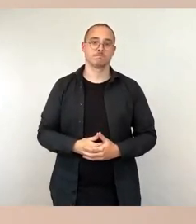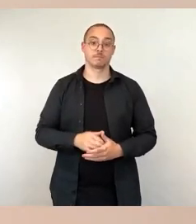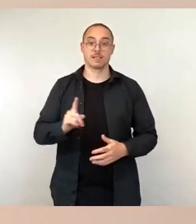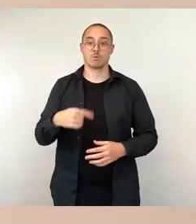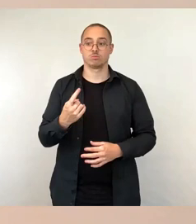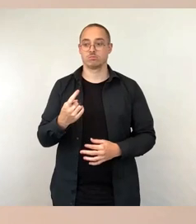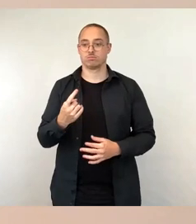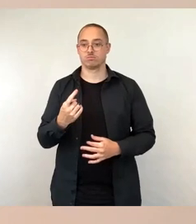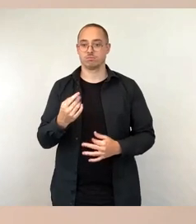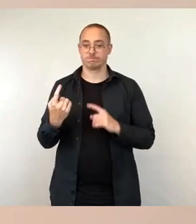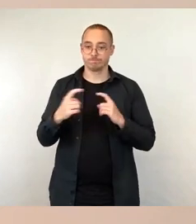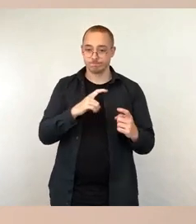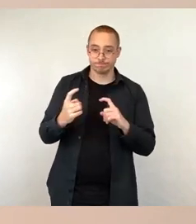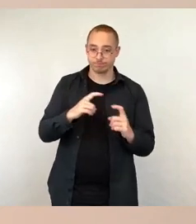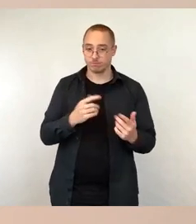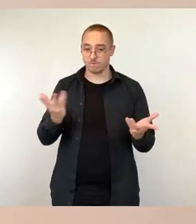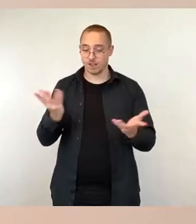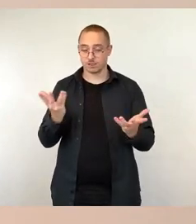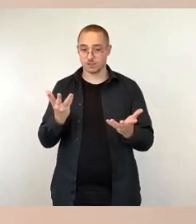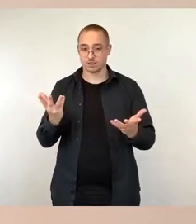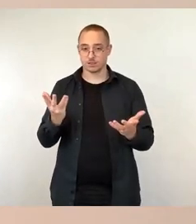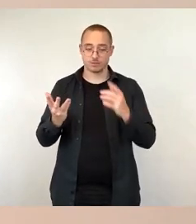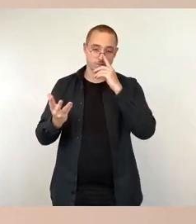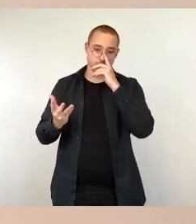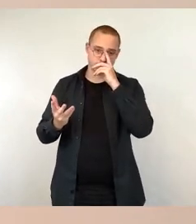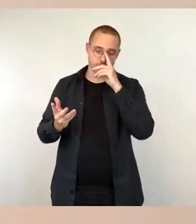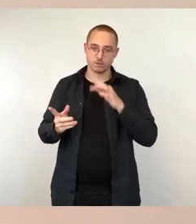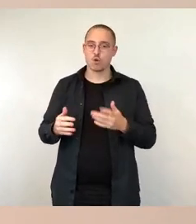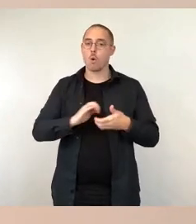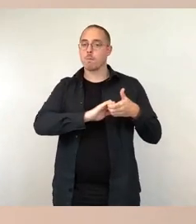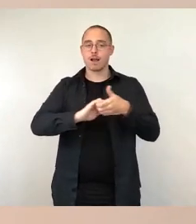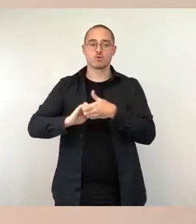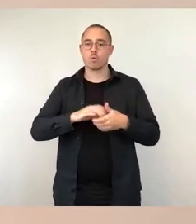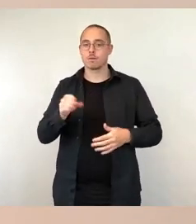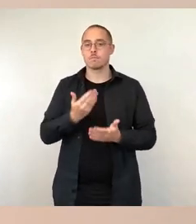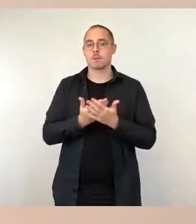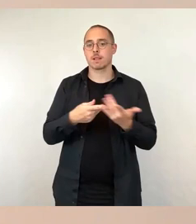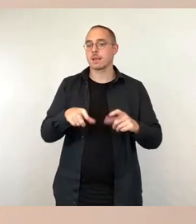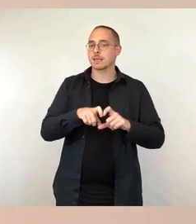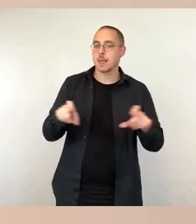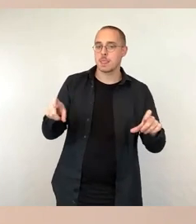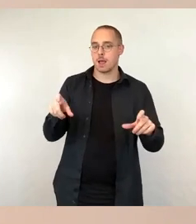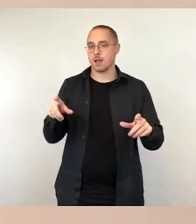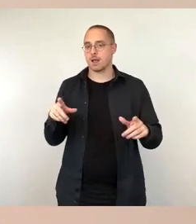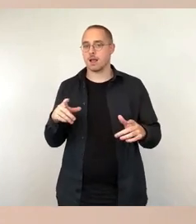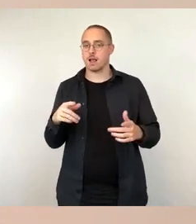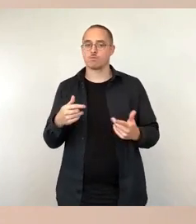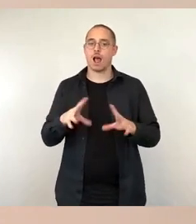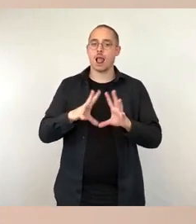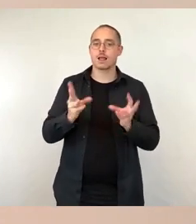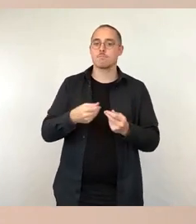die Kooperationsangebote mit Kindertageseinrichtungen, allgemeinbildenden Schulen, insofern sie nicht durch die